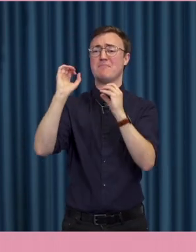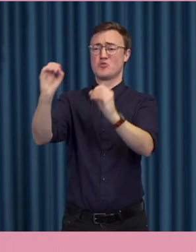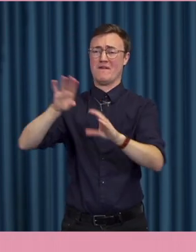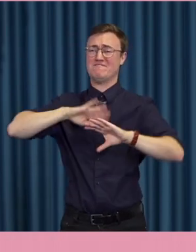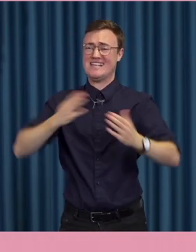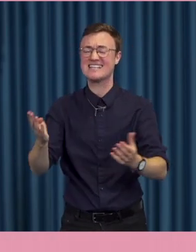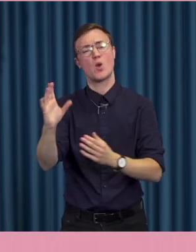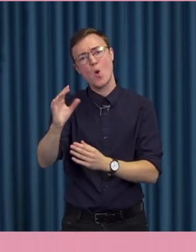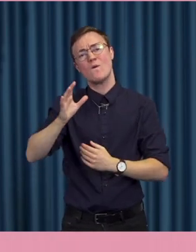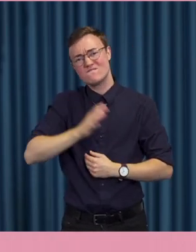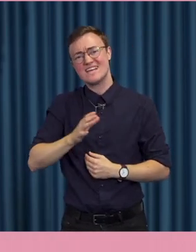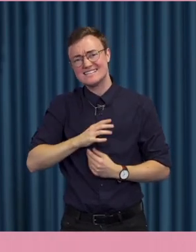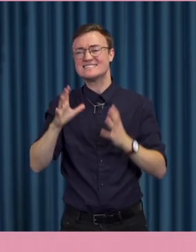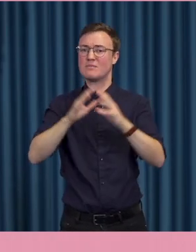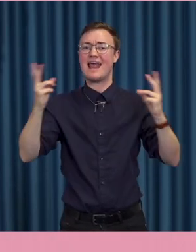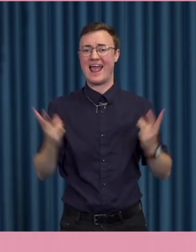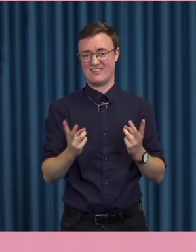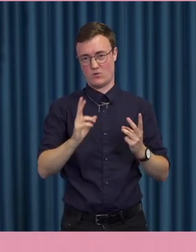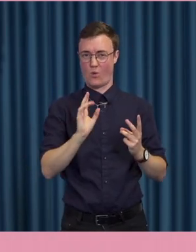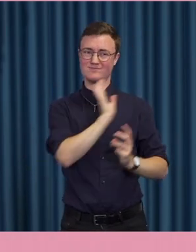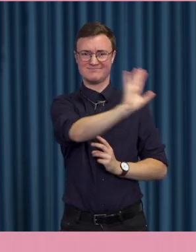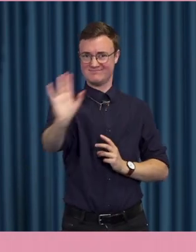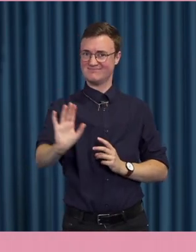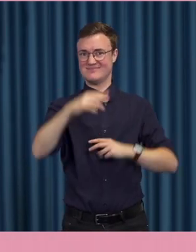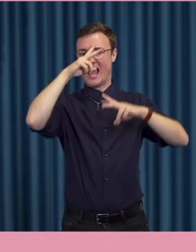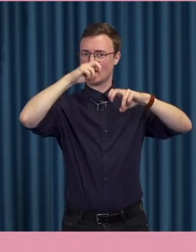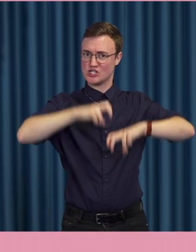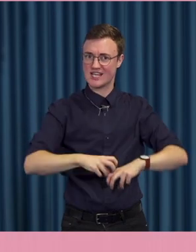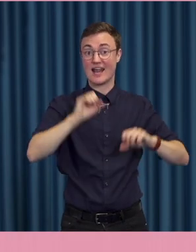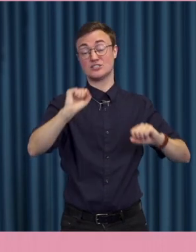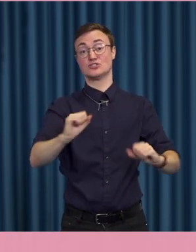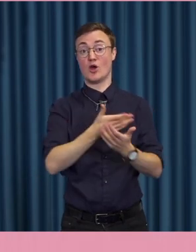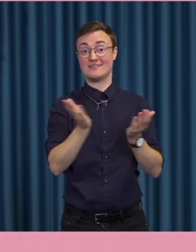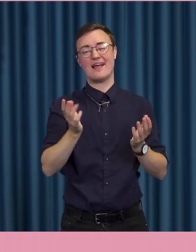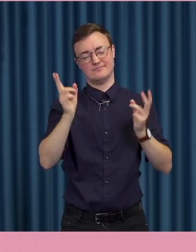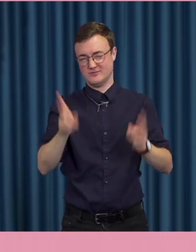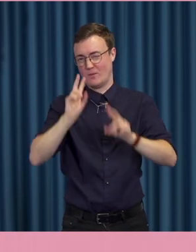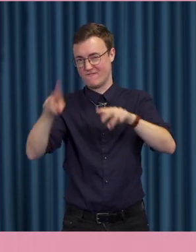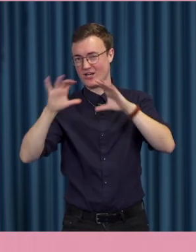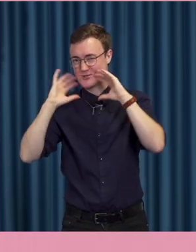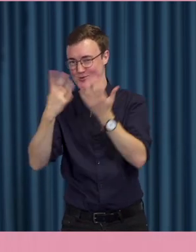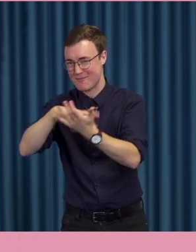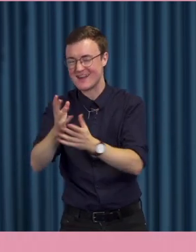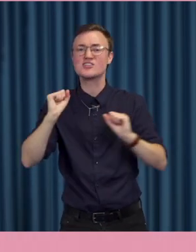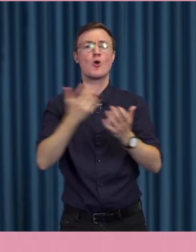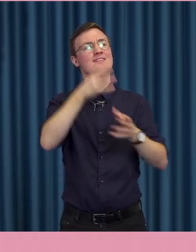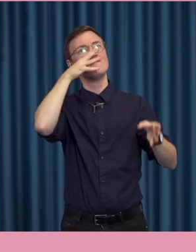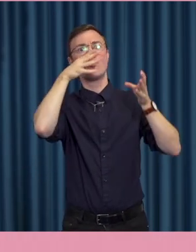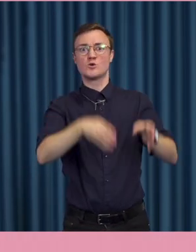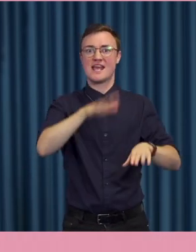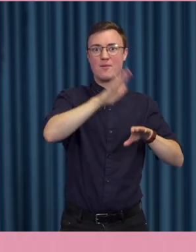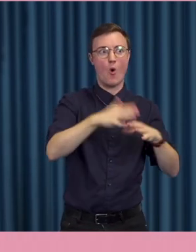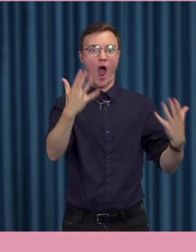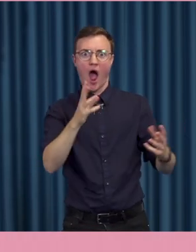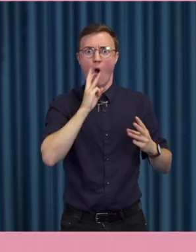Men samtidigt bör man i sin analys inte heller, just som ju är vanligt på sociala medier, fokusera på det sensationella och